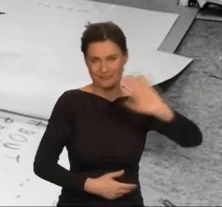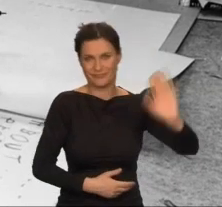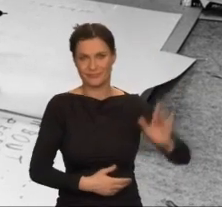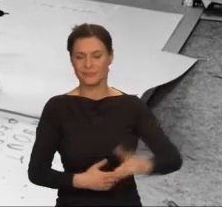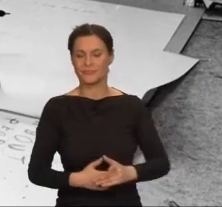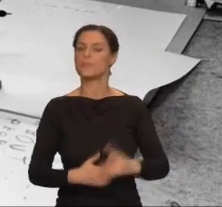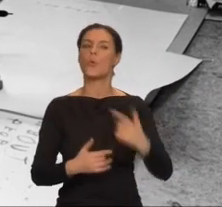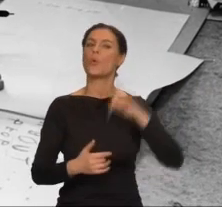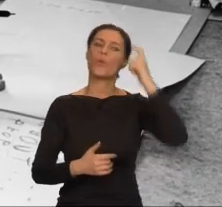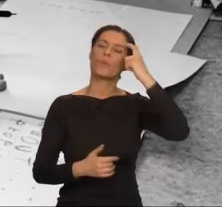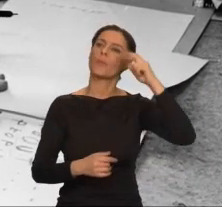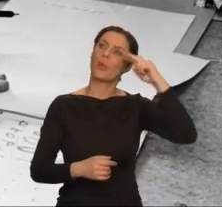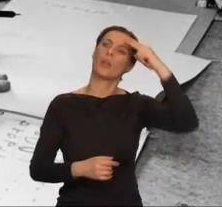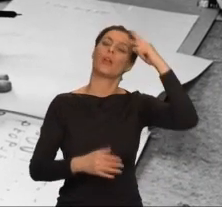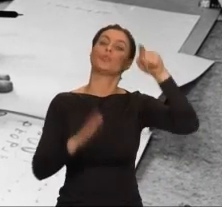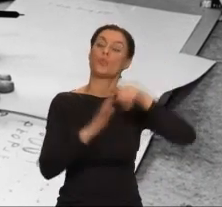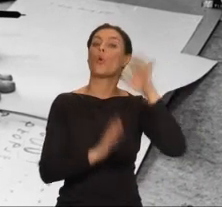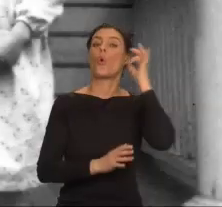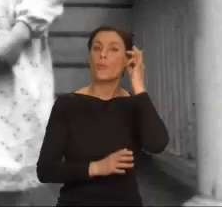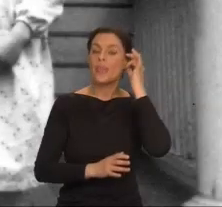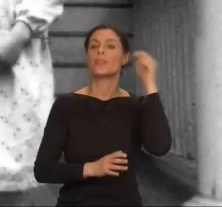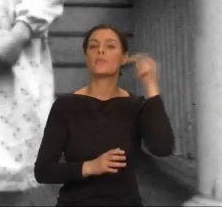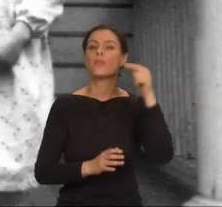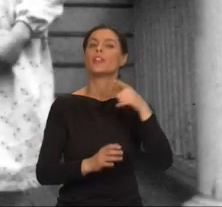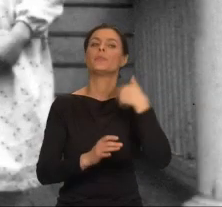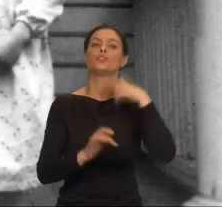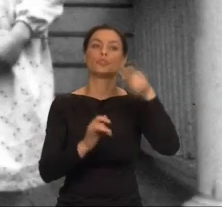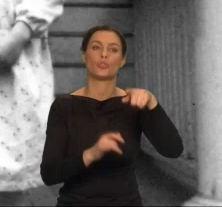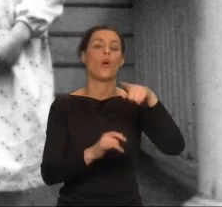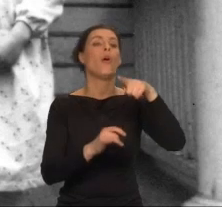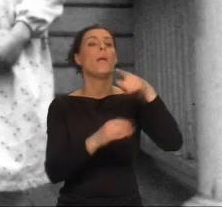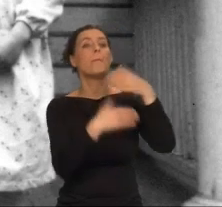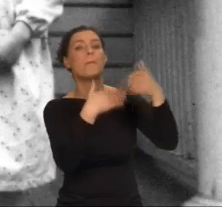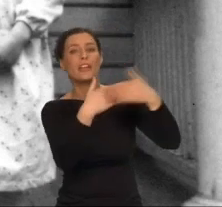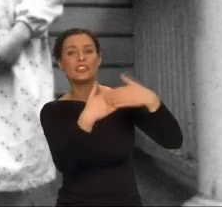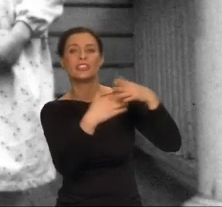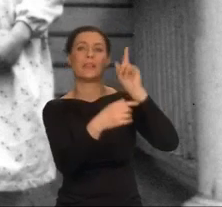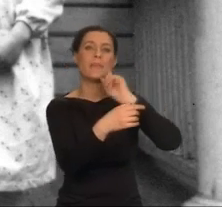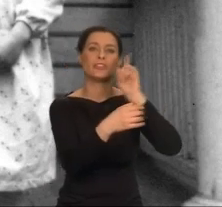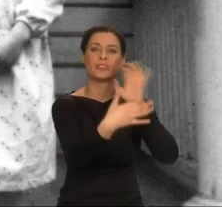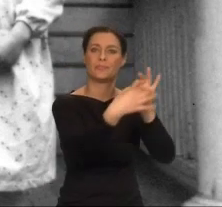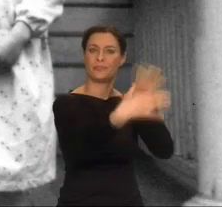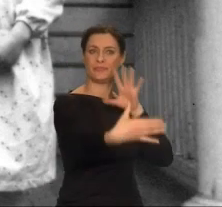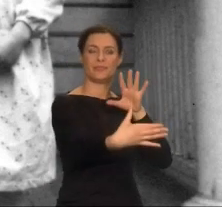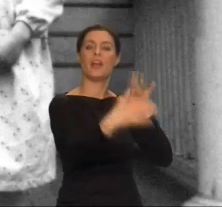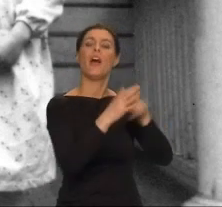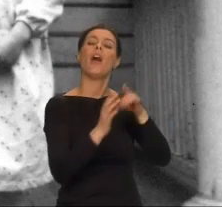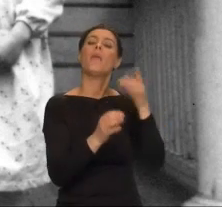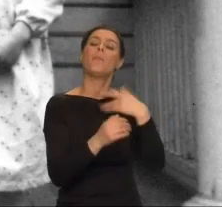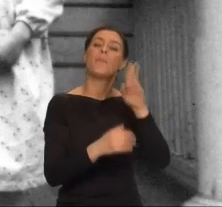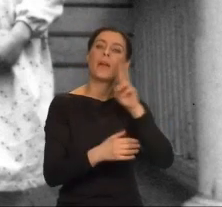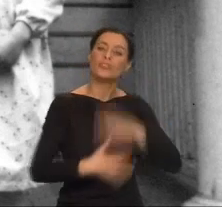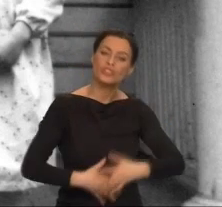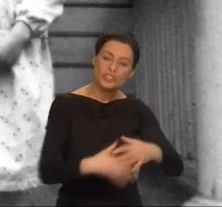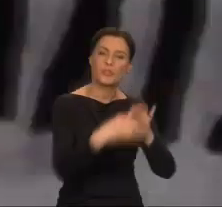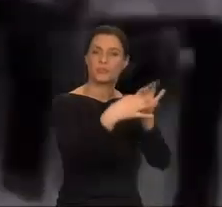Panowało przekonanie, że kobiety powinny się uwolnić od małżeństwa, mężczyzny i macierzyństwa. W